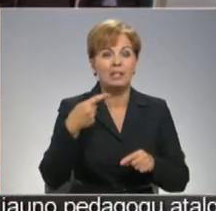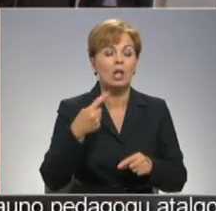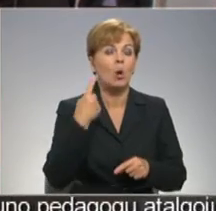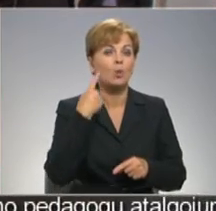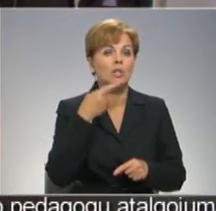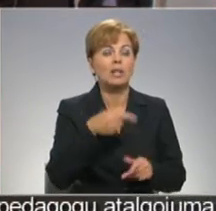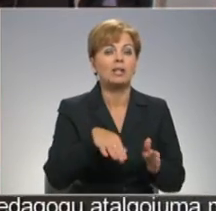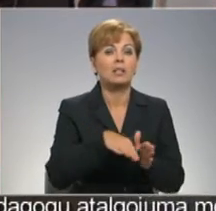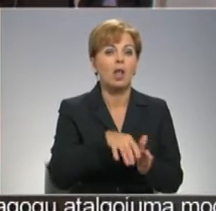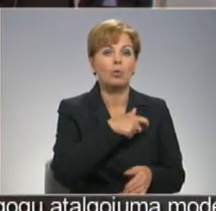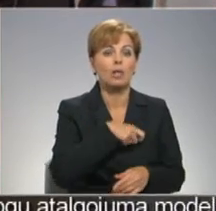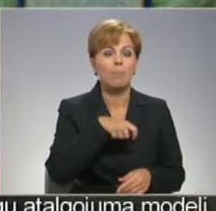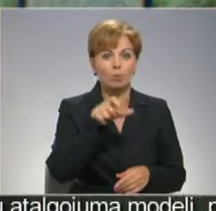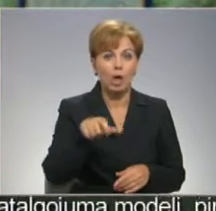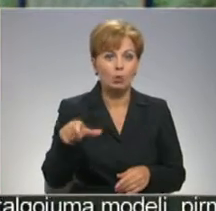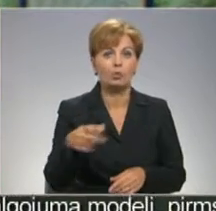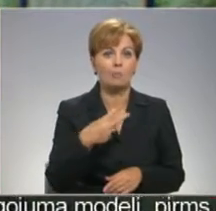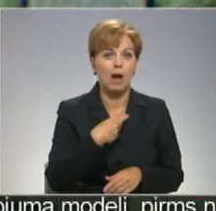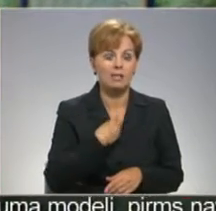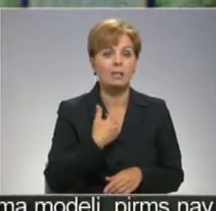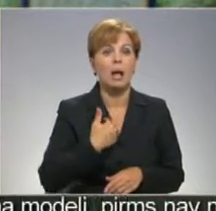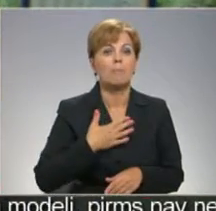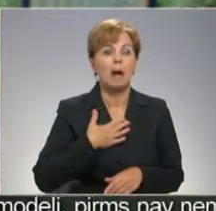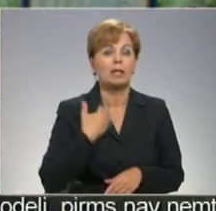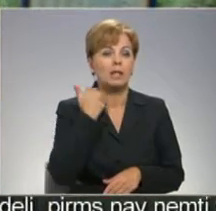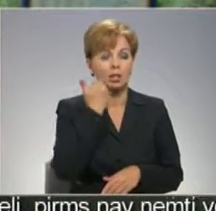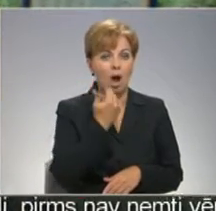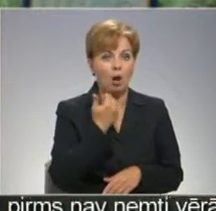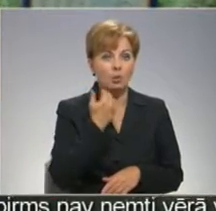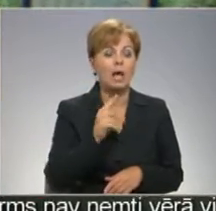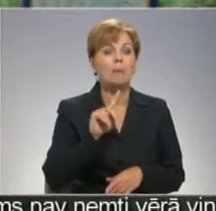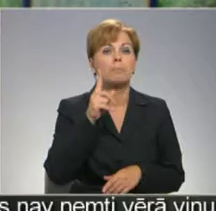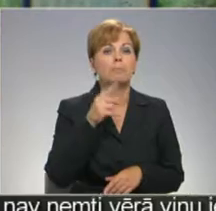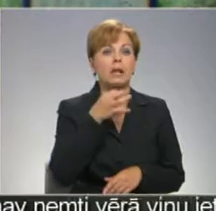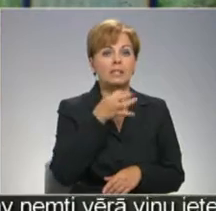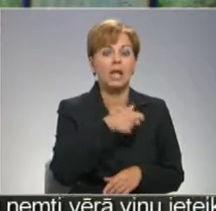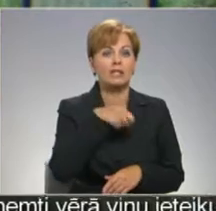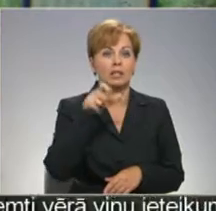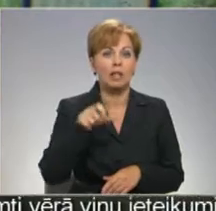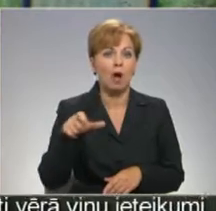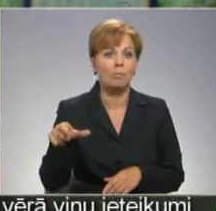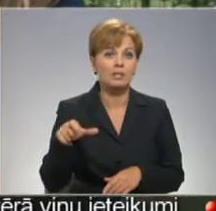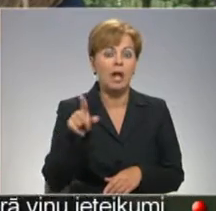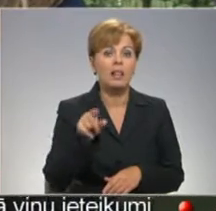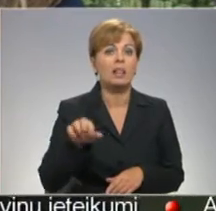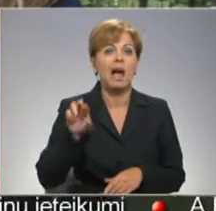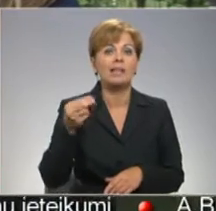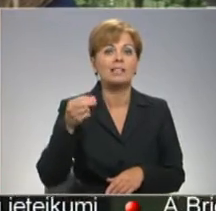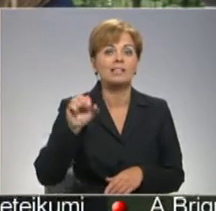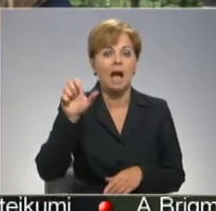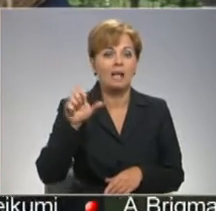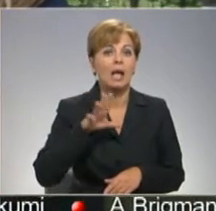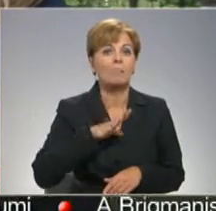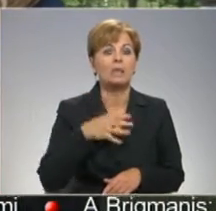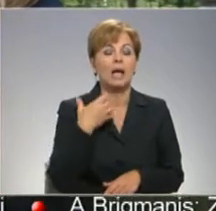klātienē deputātus pārsteidza. Mani kauns, tas bija pirmais, ko teica deputāti Inesa Laizāni. To, ka jau sem bija